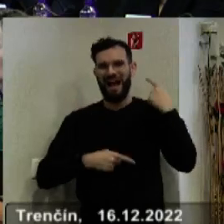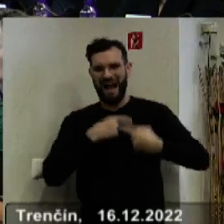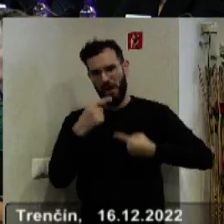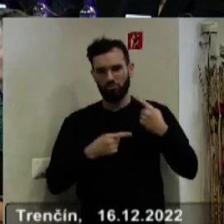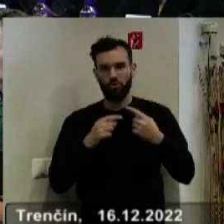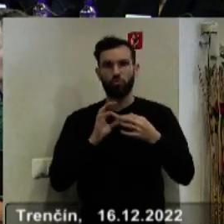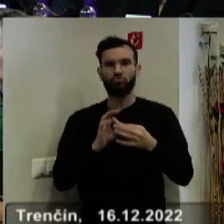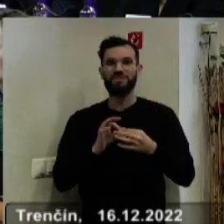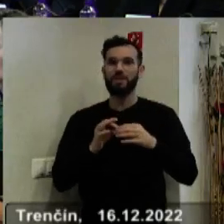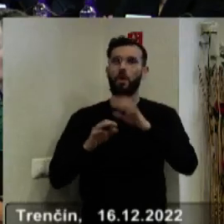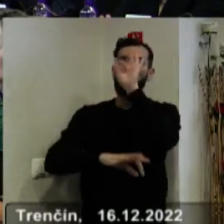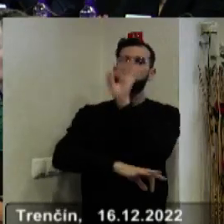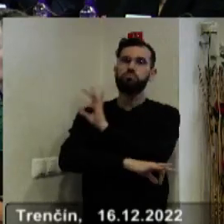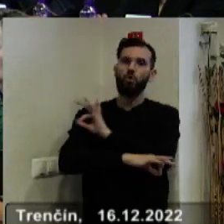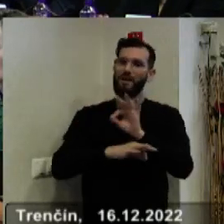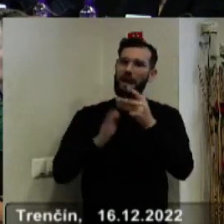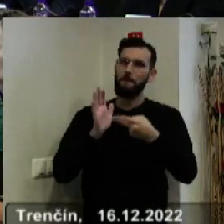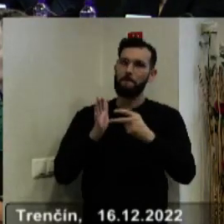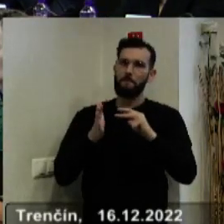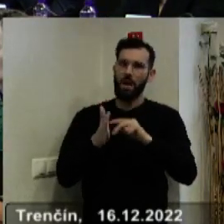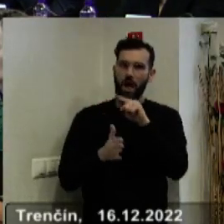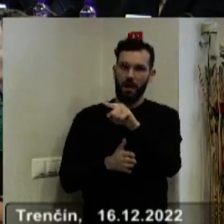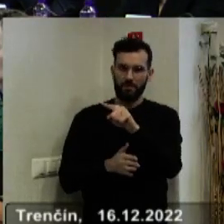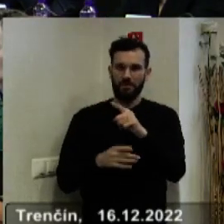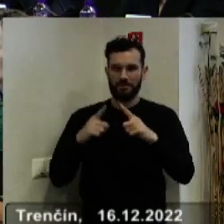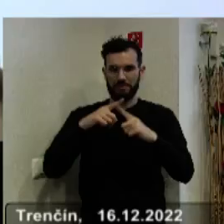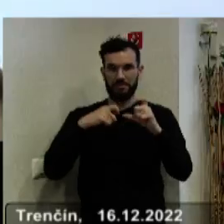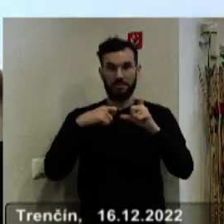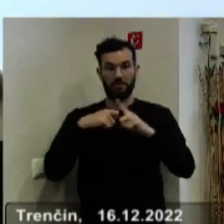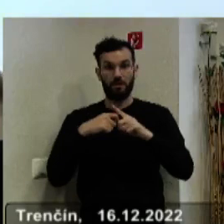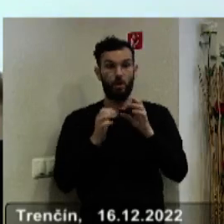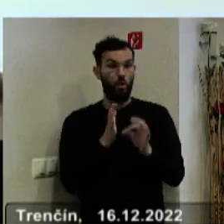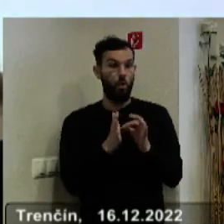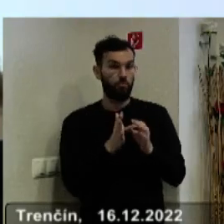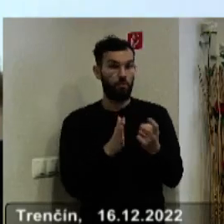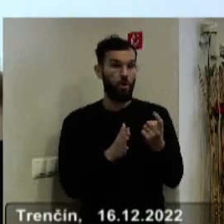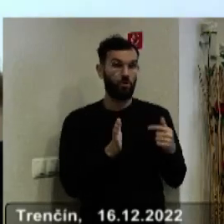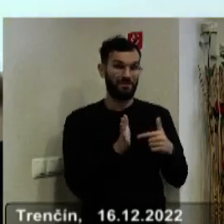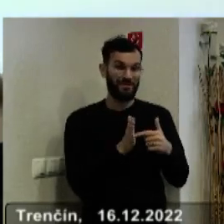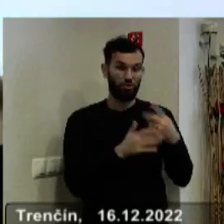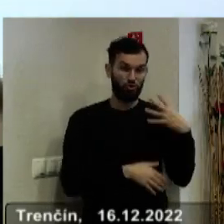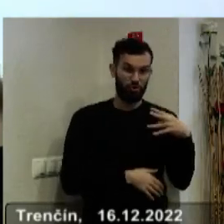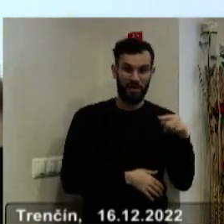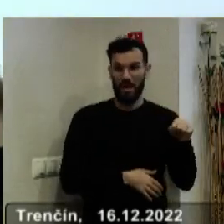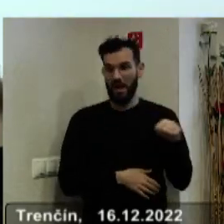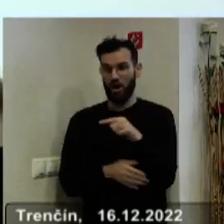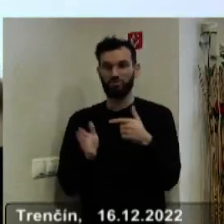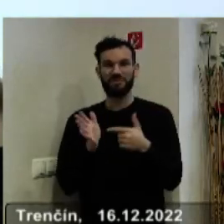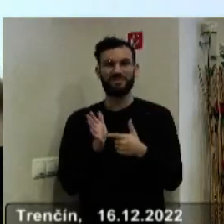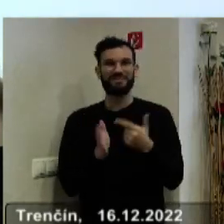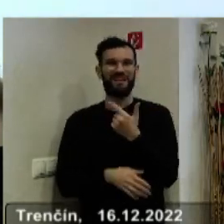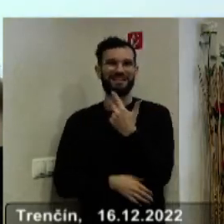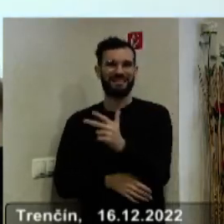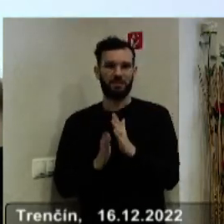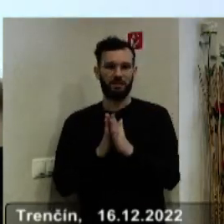zásobníka projektových zámerov Trenčanského samozprávneho kraja, ktorý je pripravený na obdobie od roku 2014 až do roku 2023,